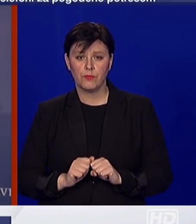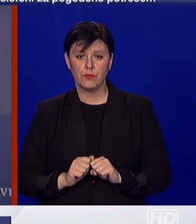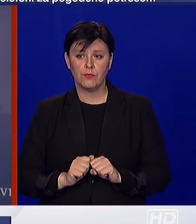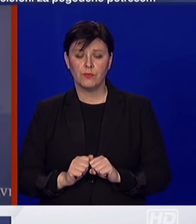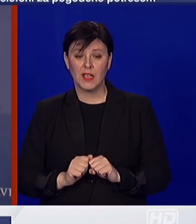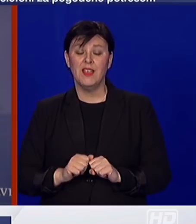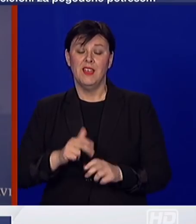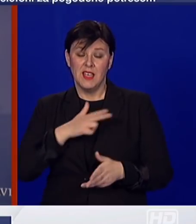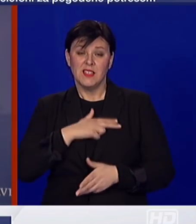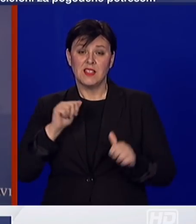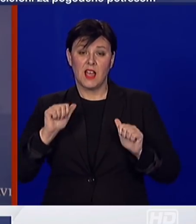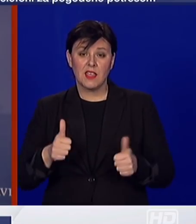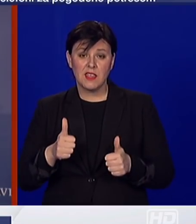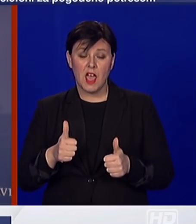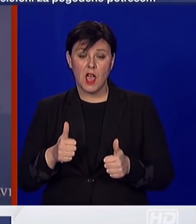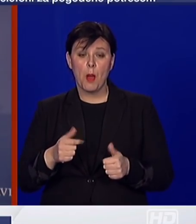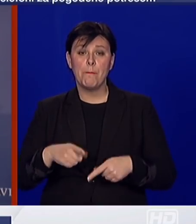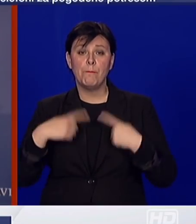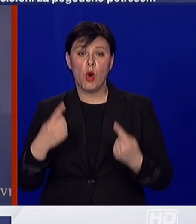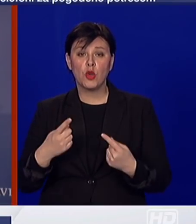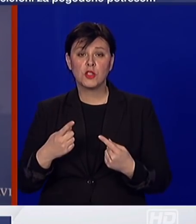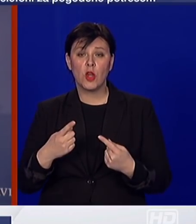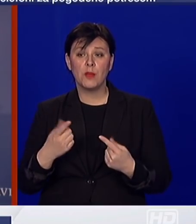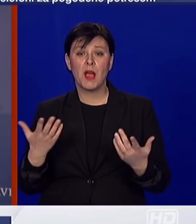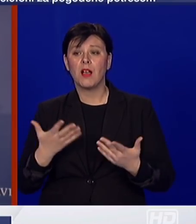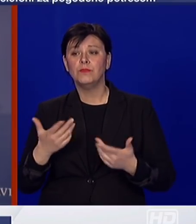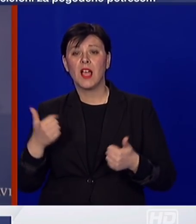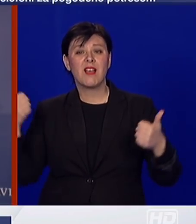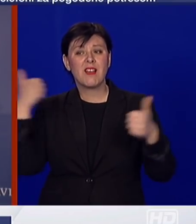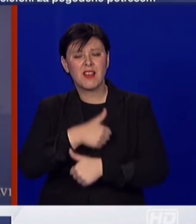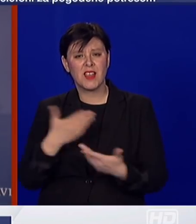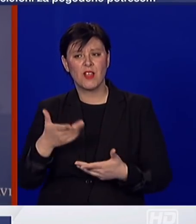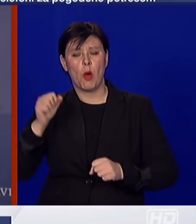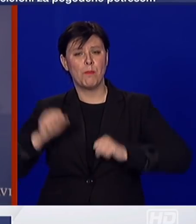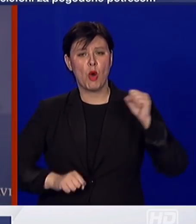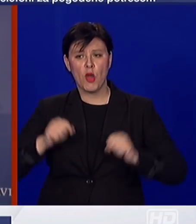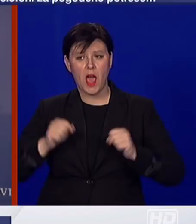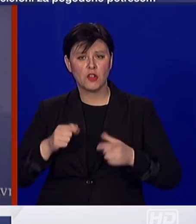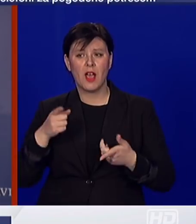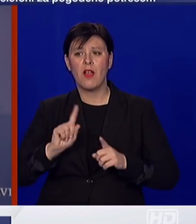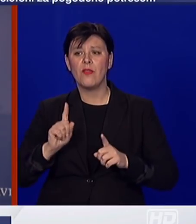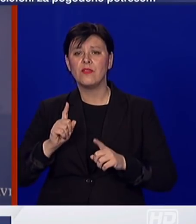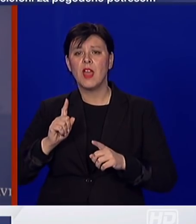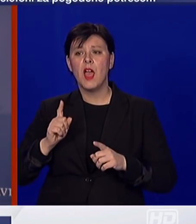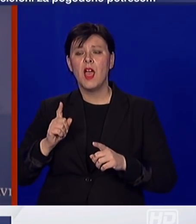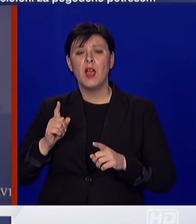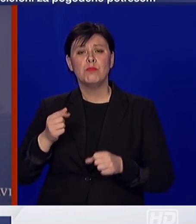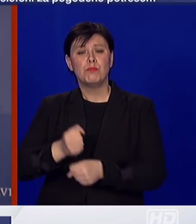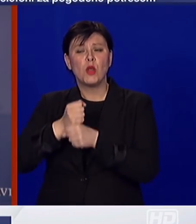da postoje protupravna ponašanja u smislu nepridržavanja odluka Stožera.